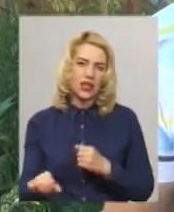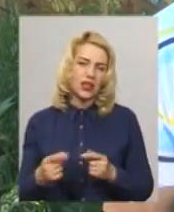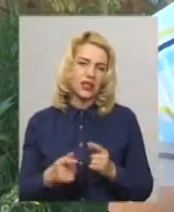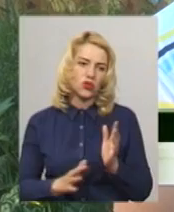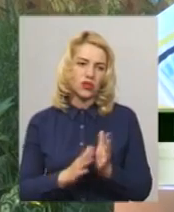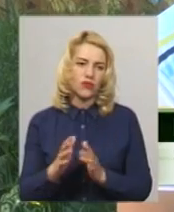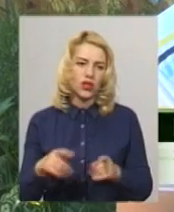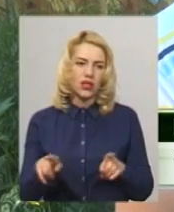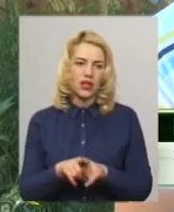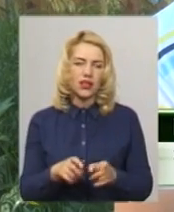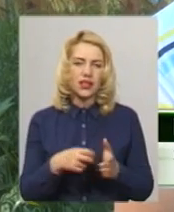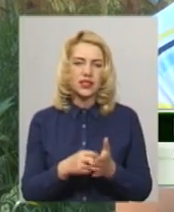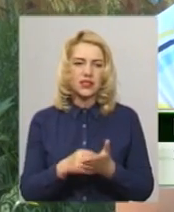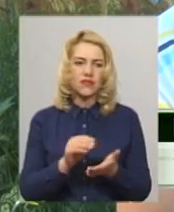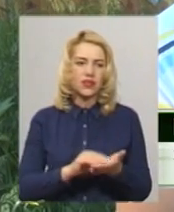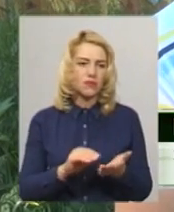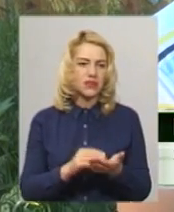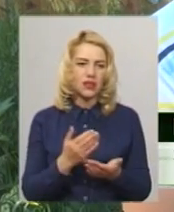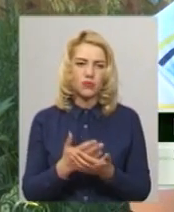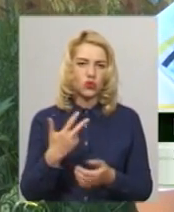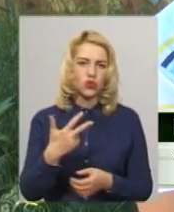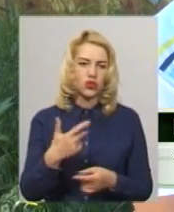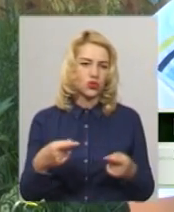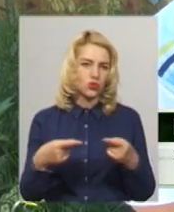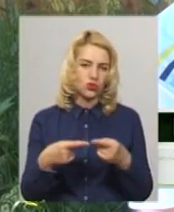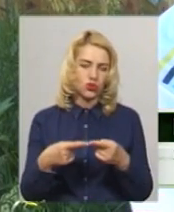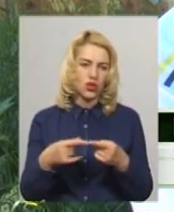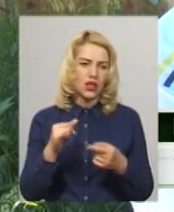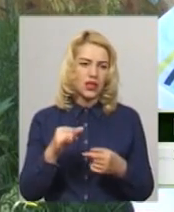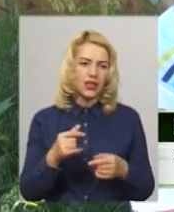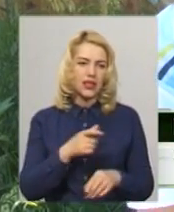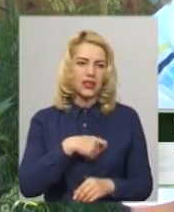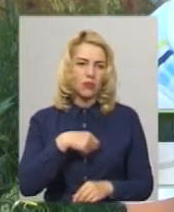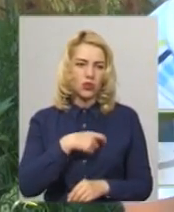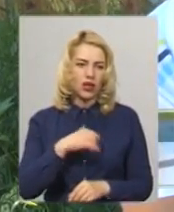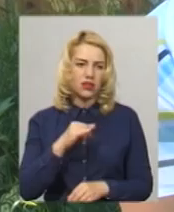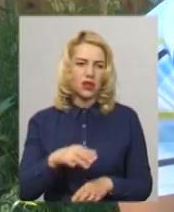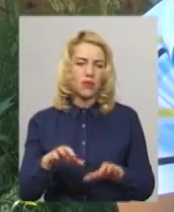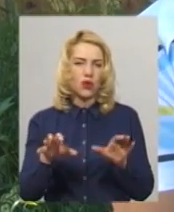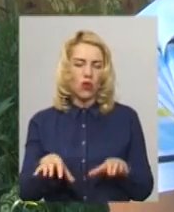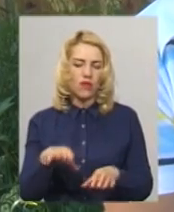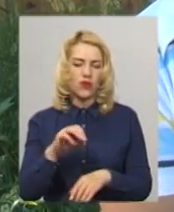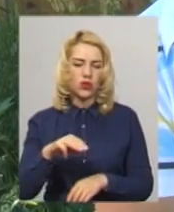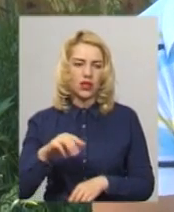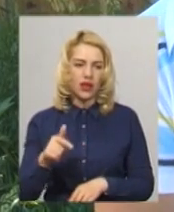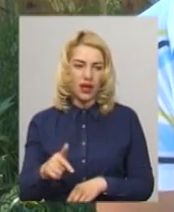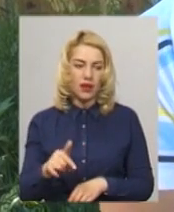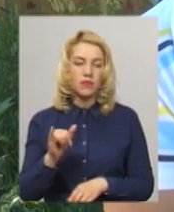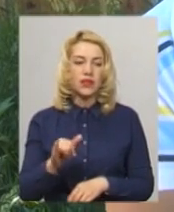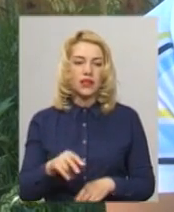отаких листів написала, напевно, я не знаю, тому що 30 – це точно. І депутатам, і голові ОТГ, і